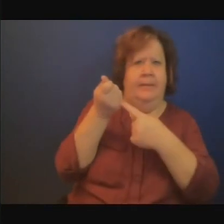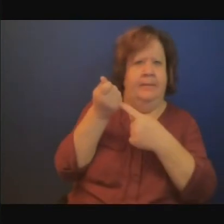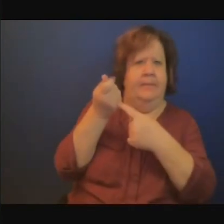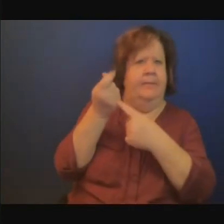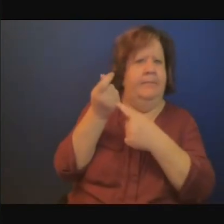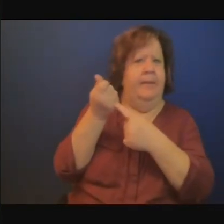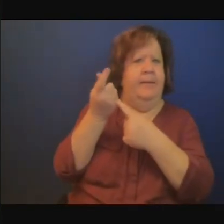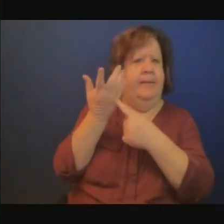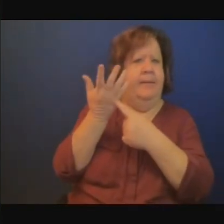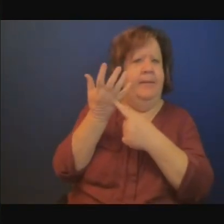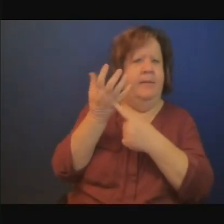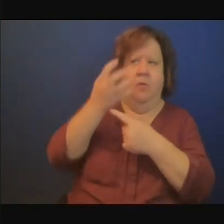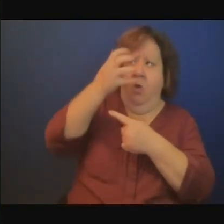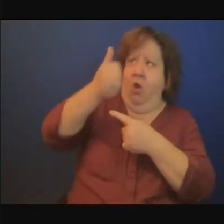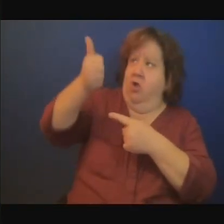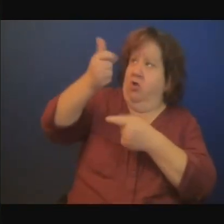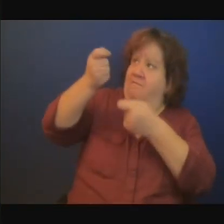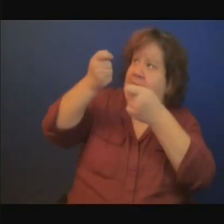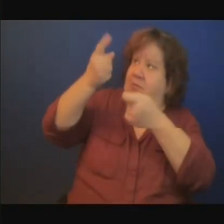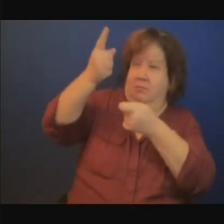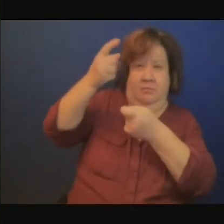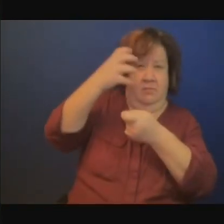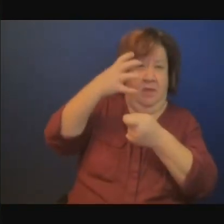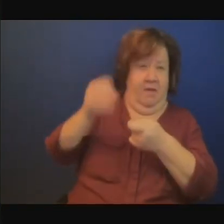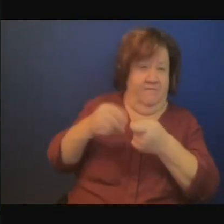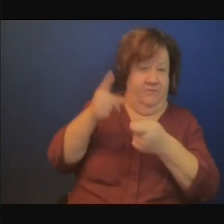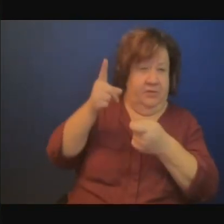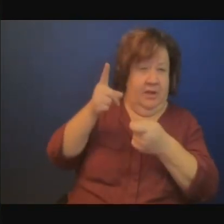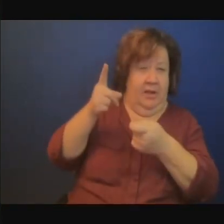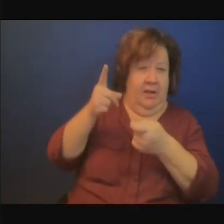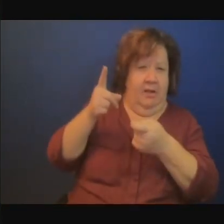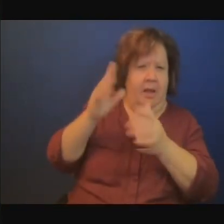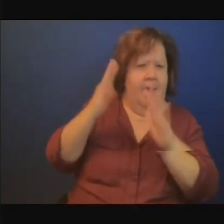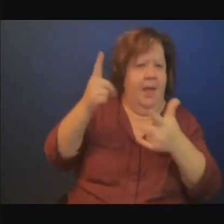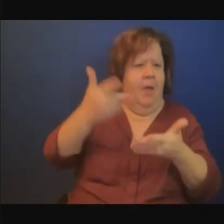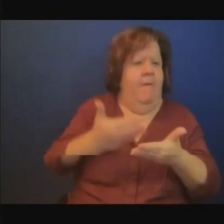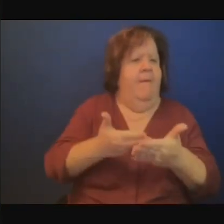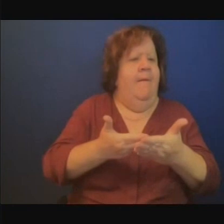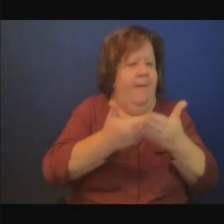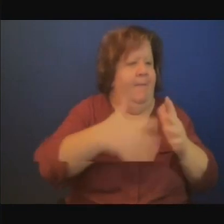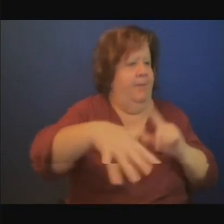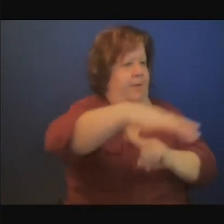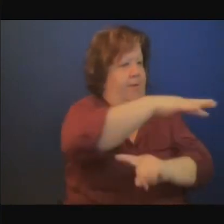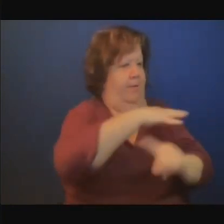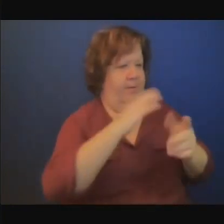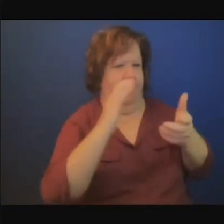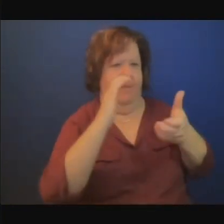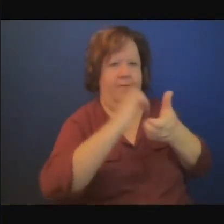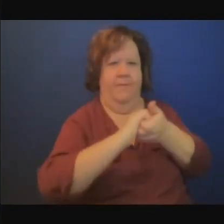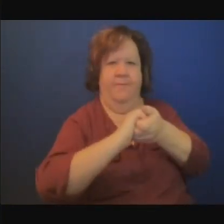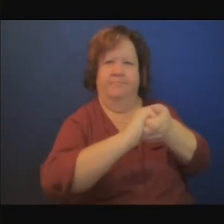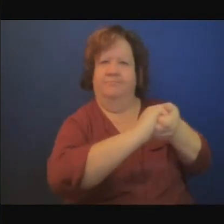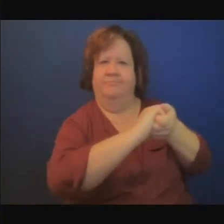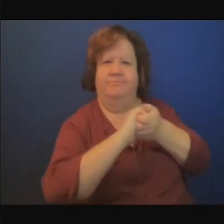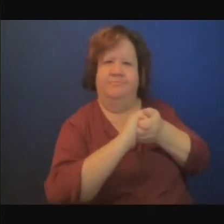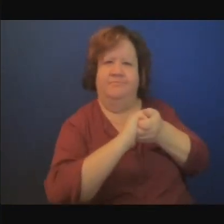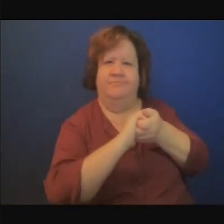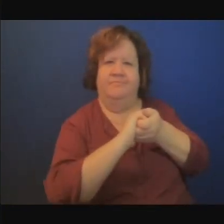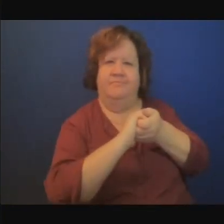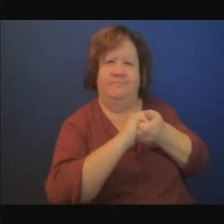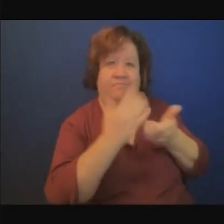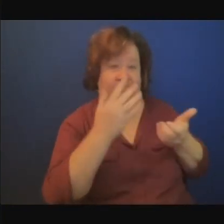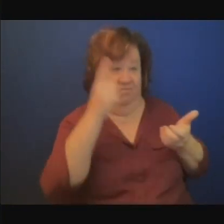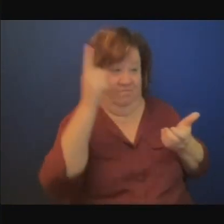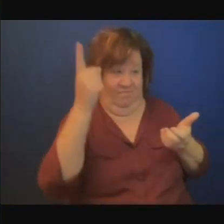environnement ? Est-ce qu'on peut compter sur un tel appui pour atteindre ces grands objectifs de la